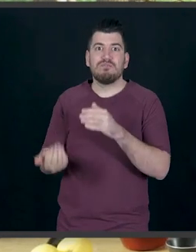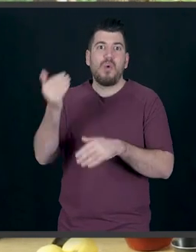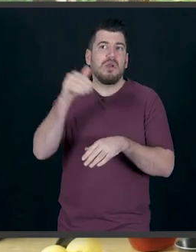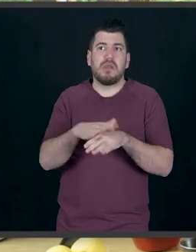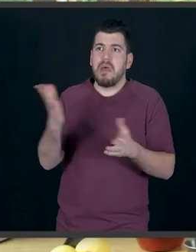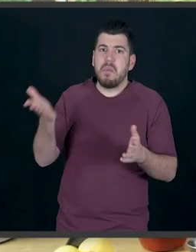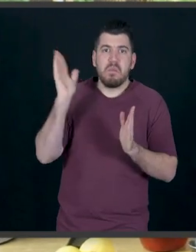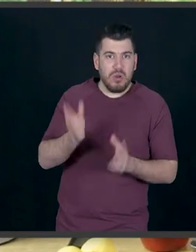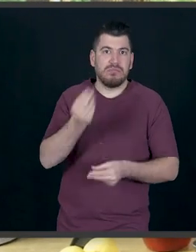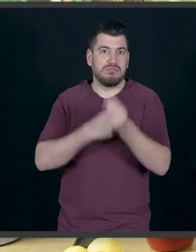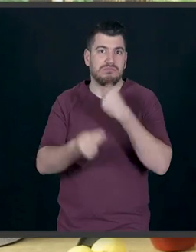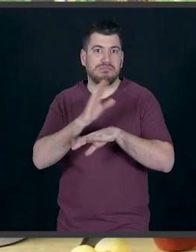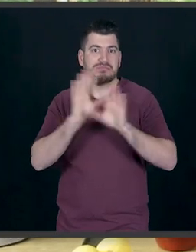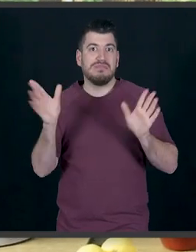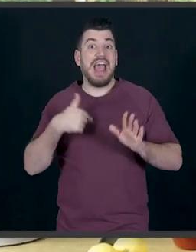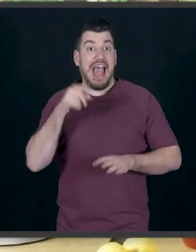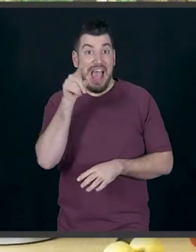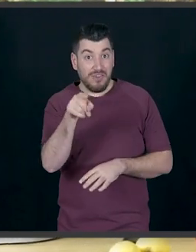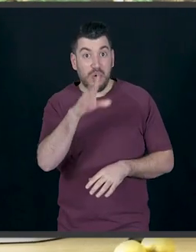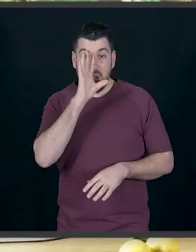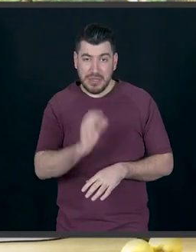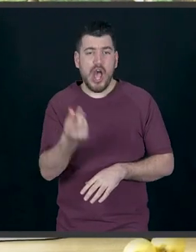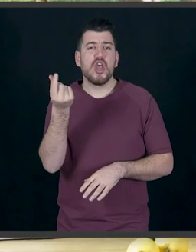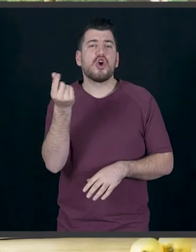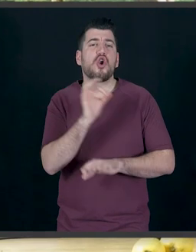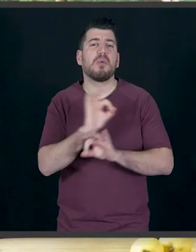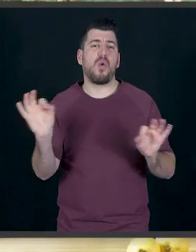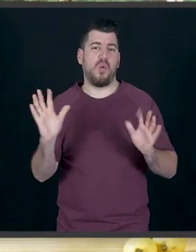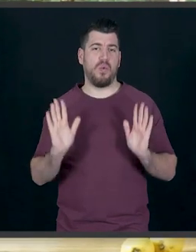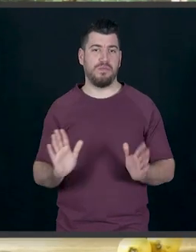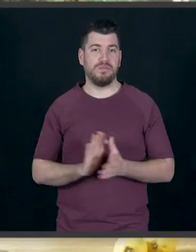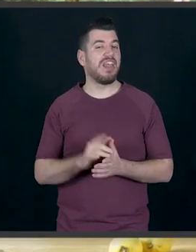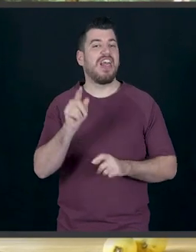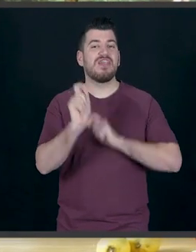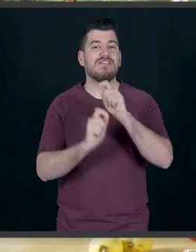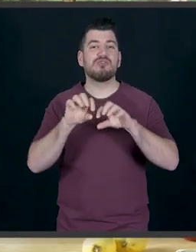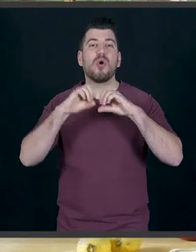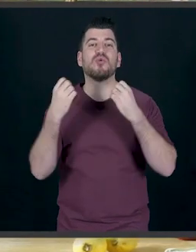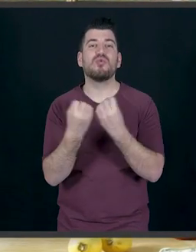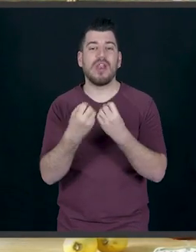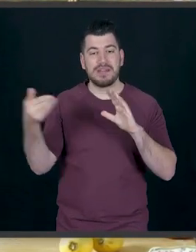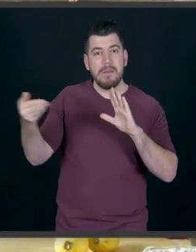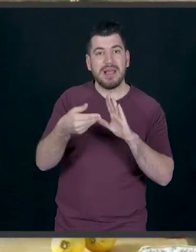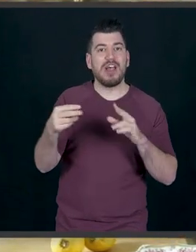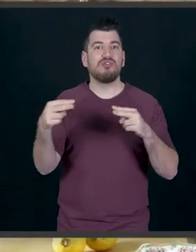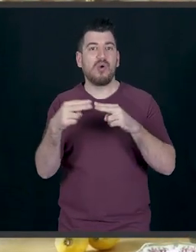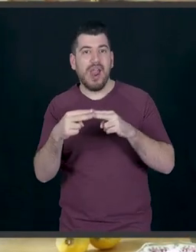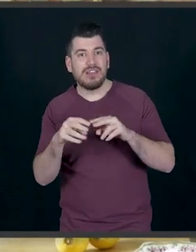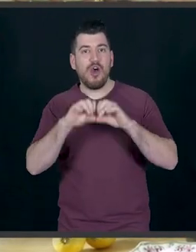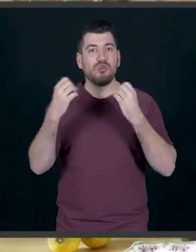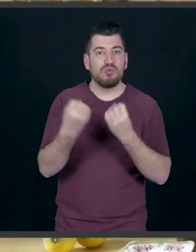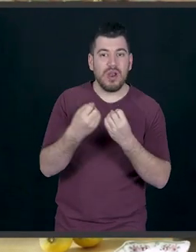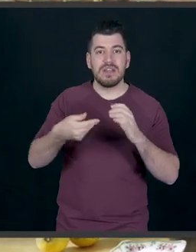ημέρας Και είναι κάτι που πραγματικά Είναι πολύ οικονομικό Θα φτιάξουμε ντόνατς Ντόνατς γεμιστά με σοκολάτα